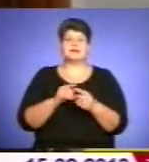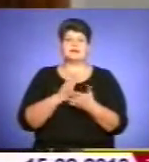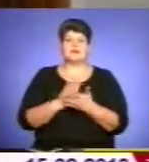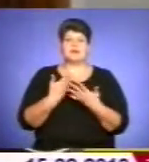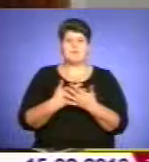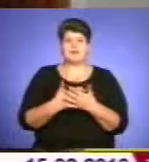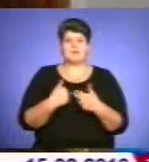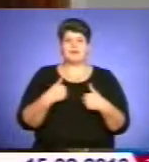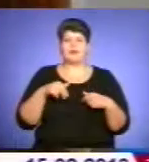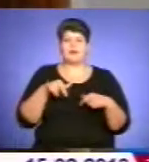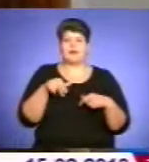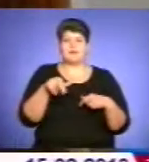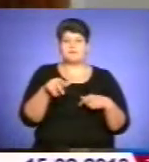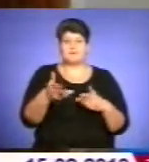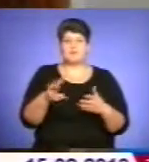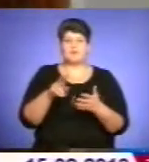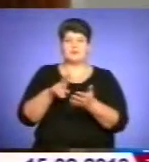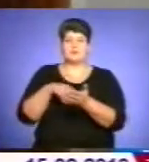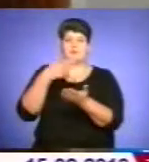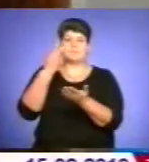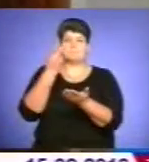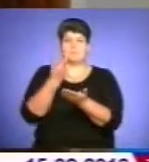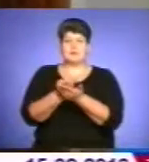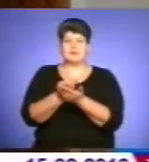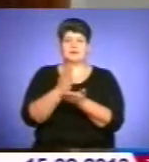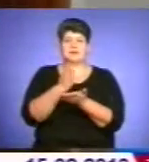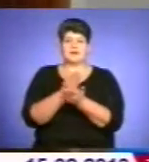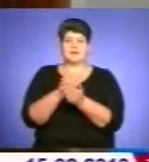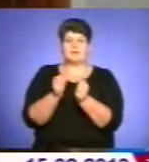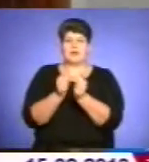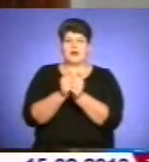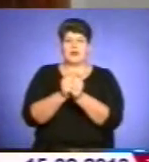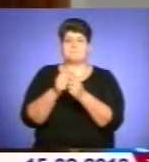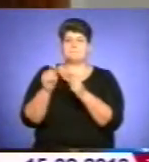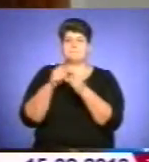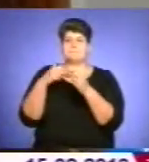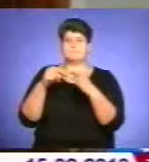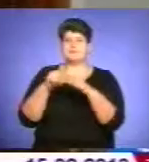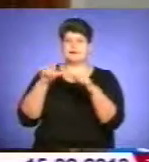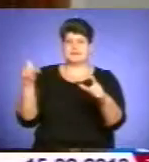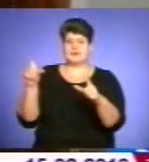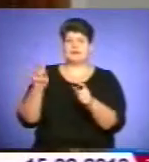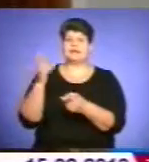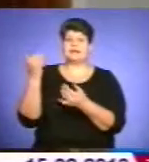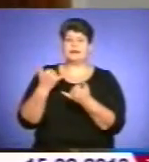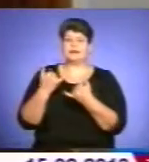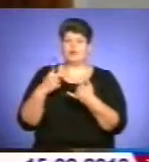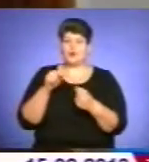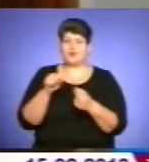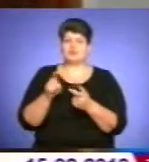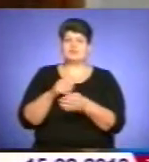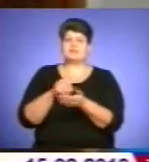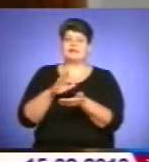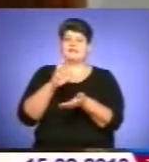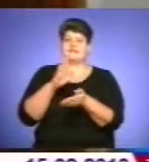йдемо по місту і падіння відбувається напроти якогось відповідного магазину. Для того, щоб зафіксувати, перше це потрібно